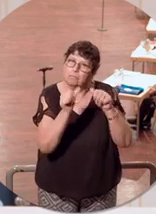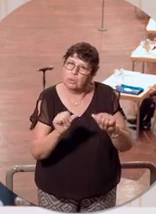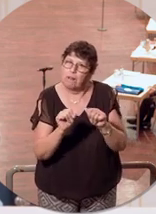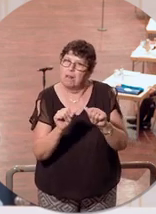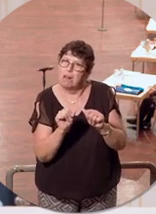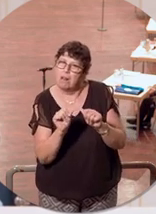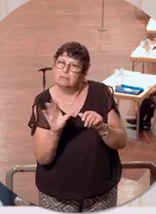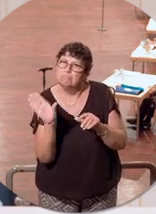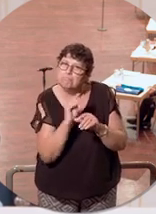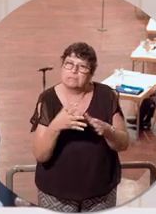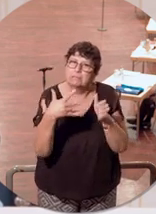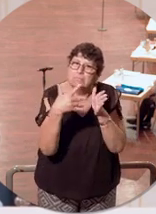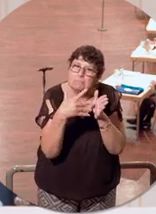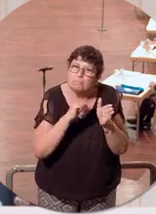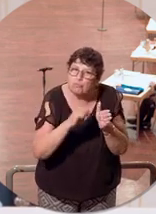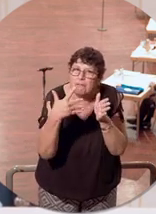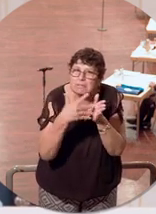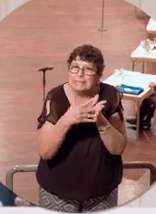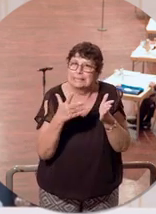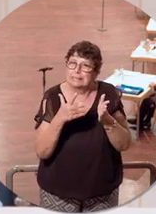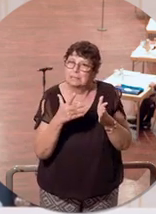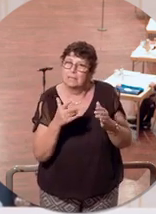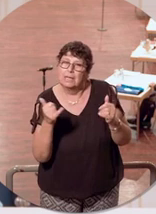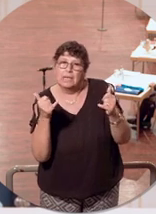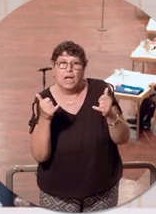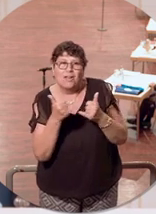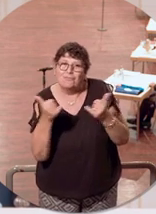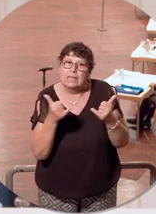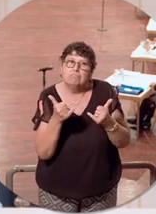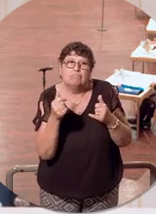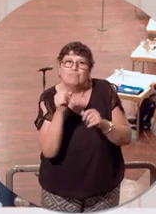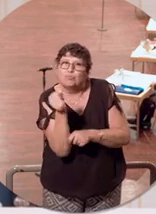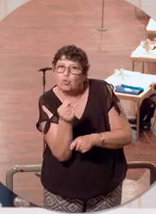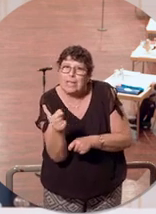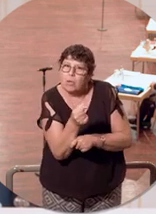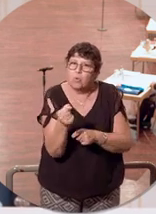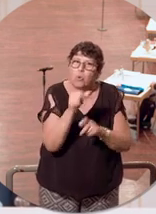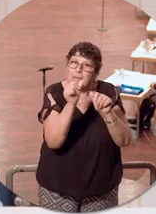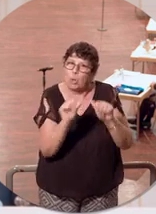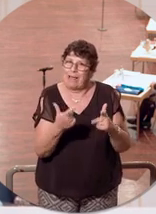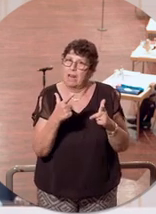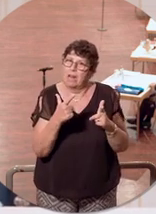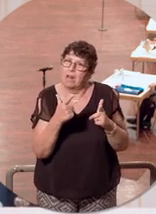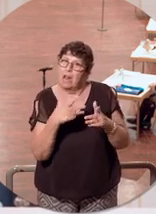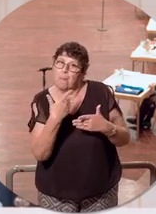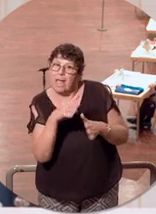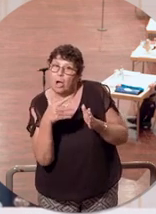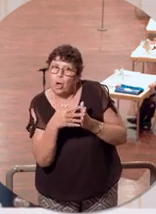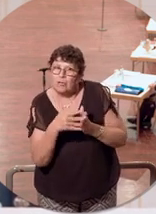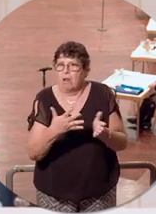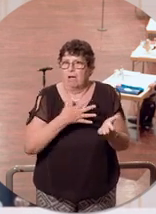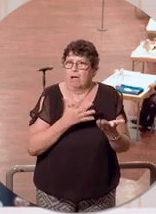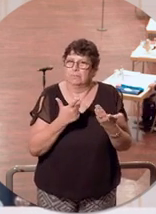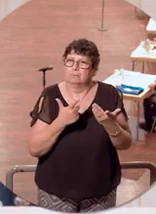Testungen, das pandemische Geschehen im Sinne eines Steuerungsmodells, das ist es ja, unter Kontrolle zu bringen, diese